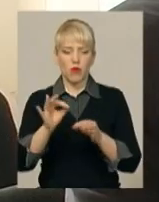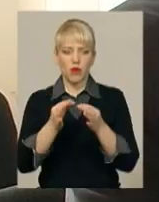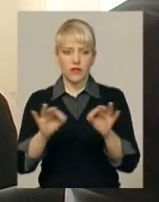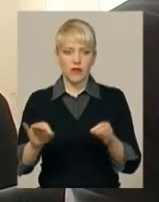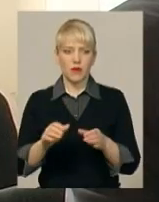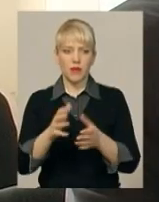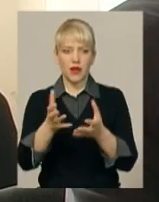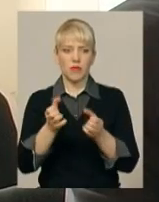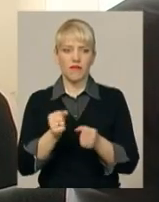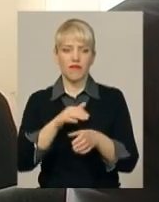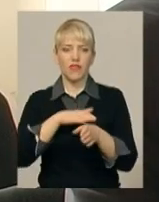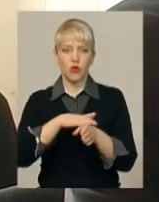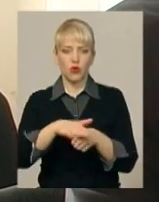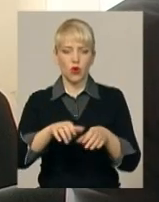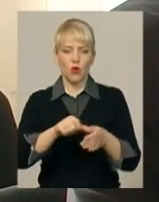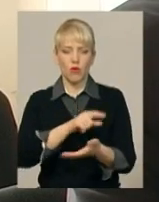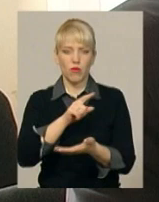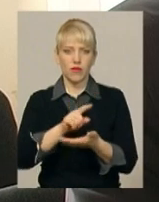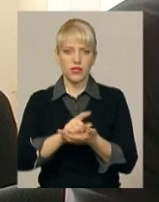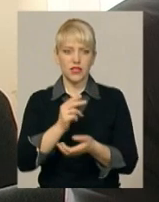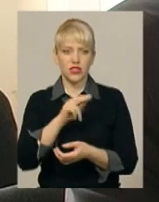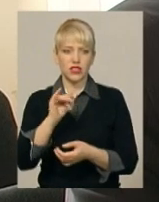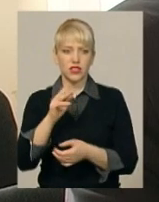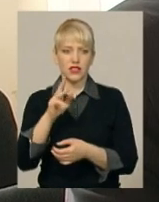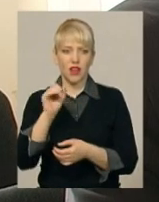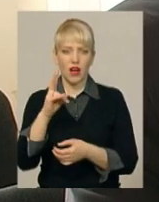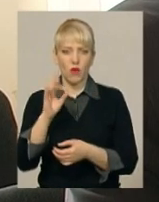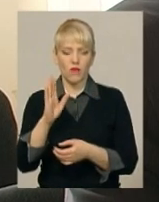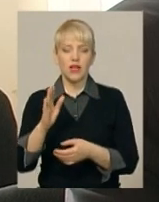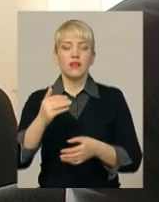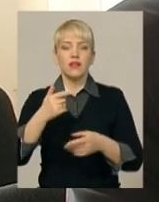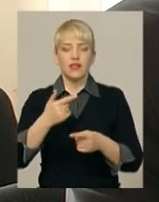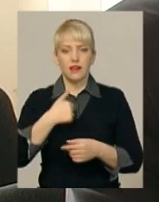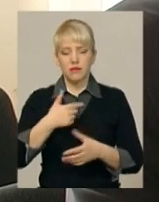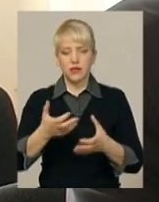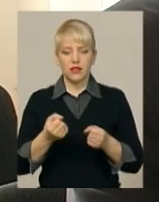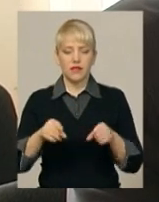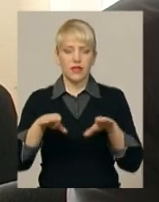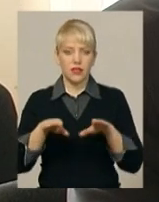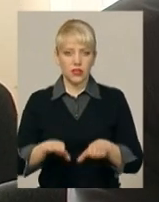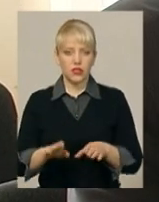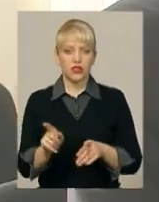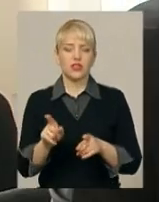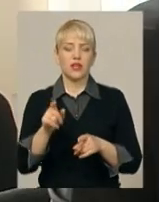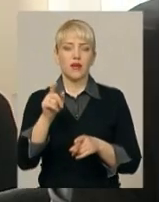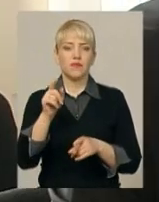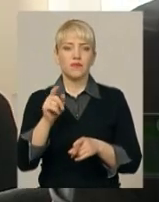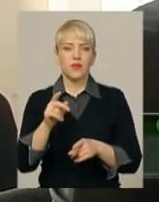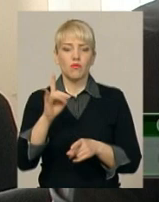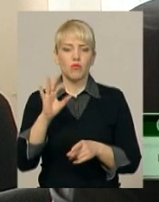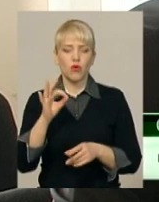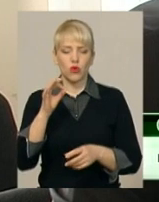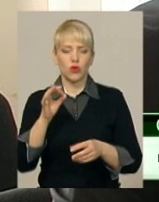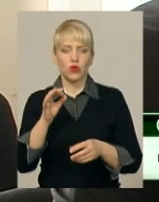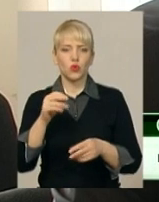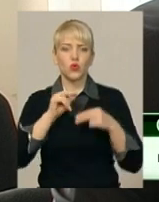'язки Сергій Чисаков. Я прийняв рішення, звільнив її з посади відповідно до рішення комісії по трудових спорах. Про її